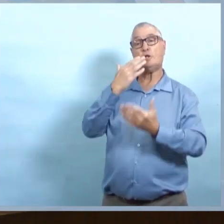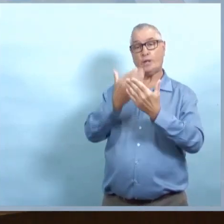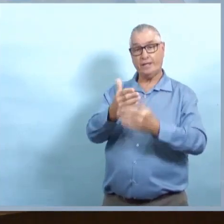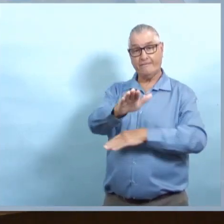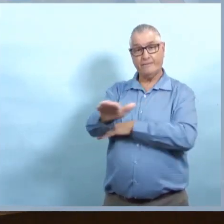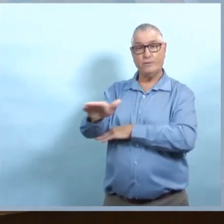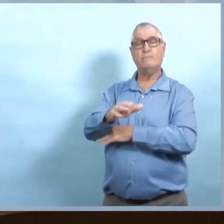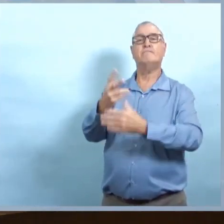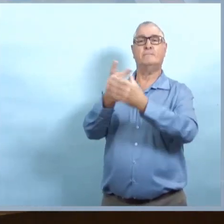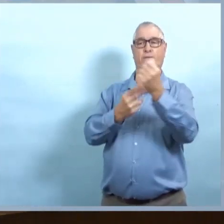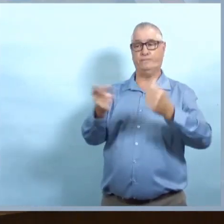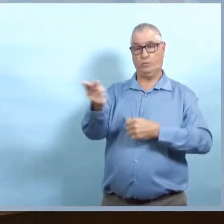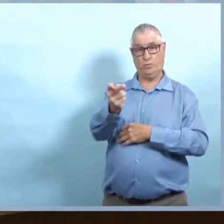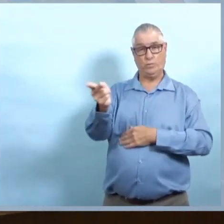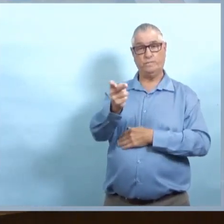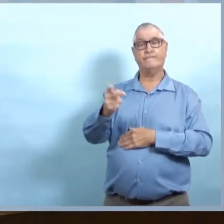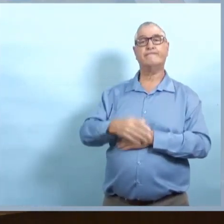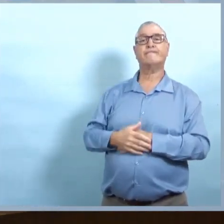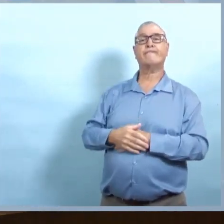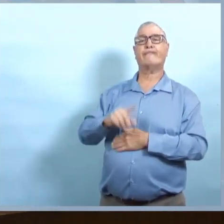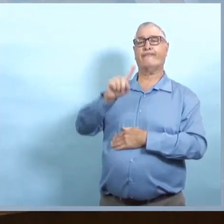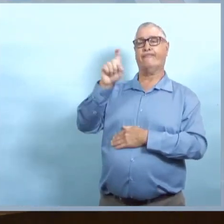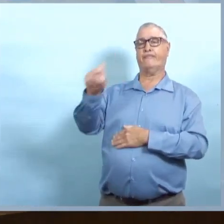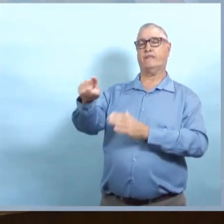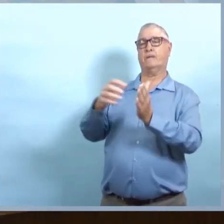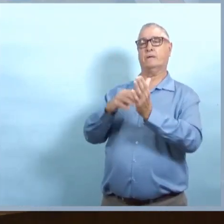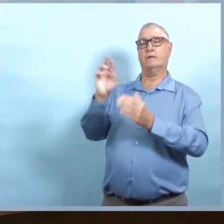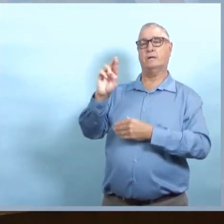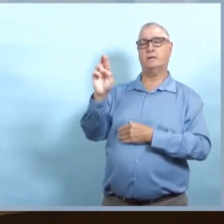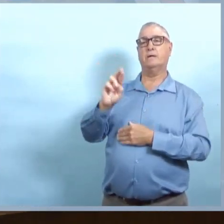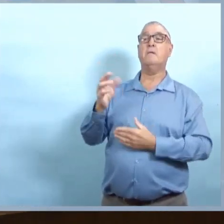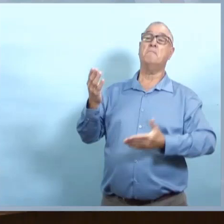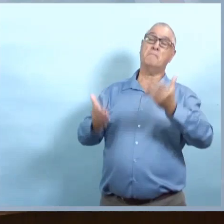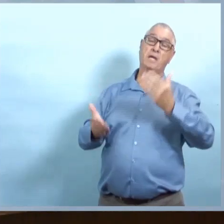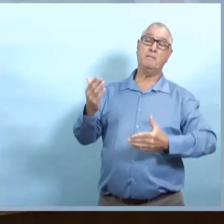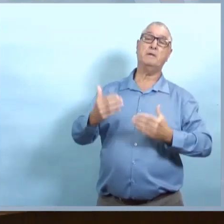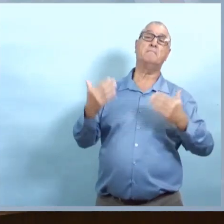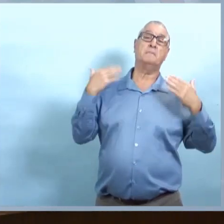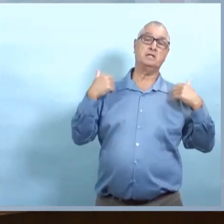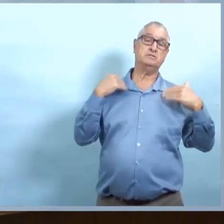serait acceptable de ne pas porter de masque. Du Winnipeg Sun, Scott.